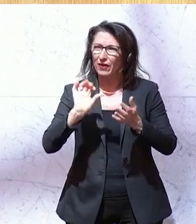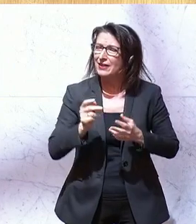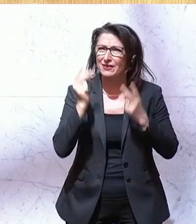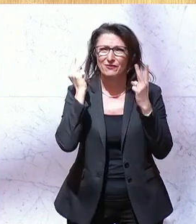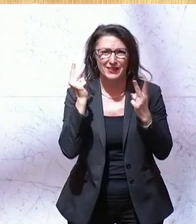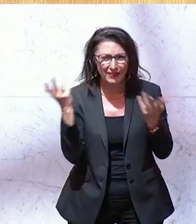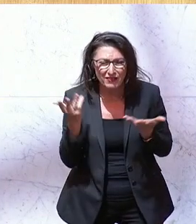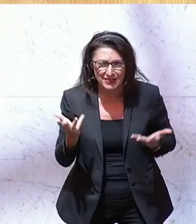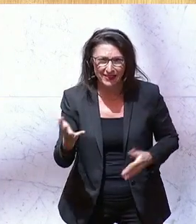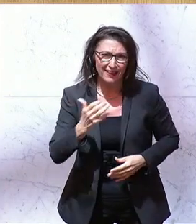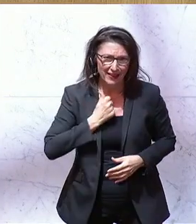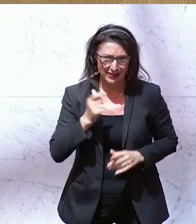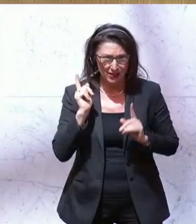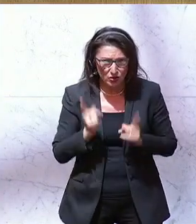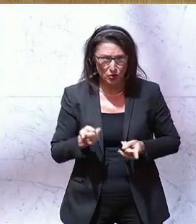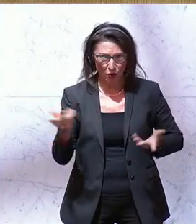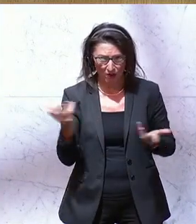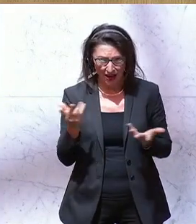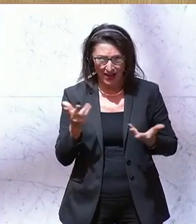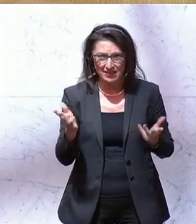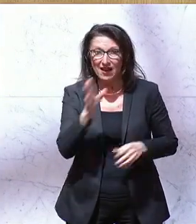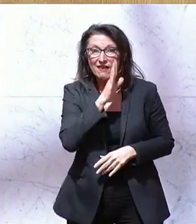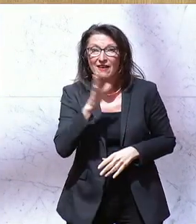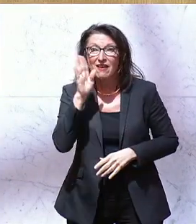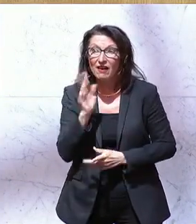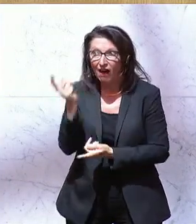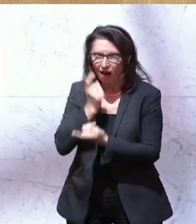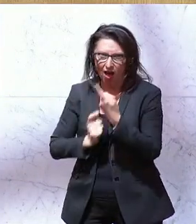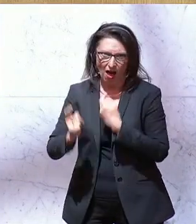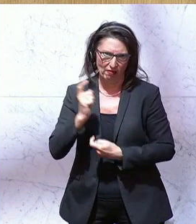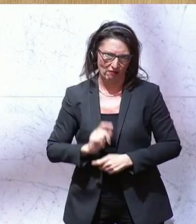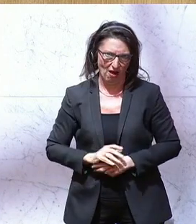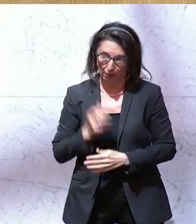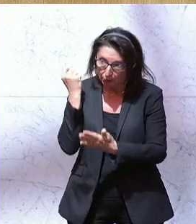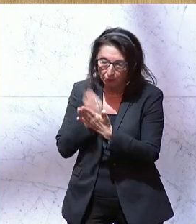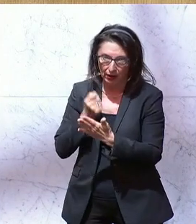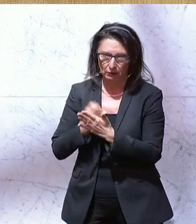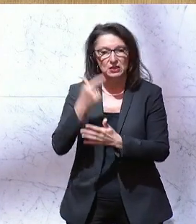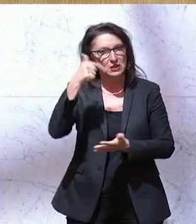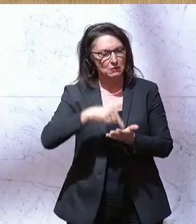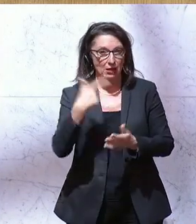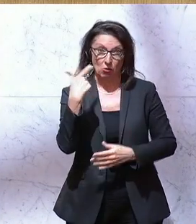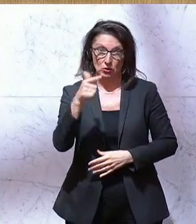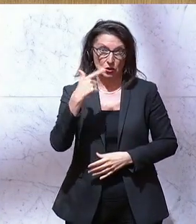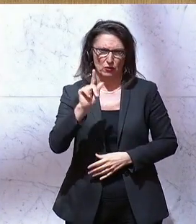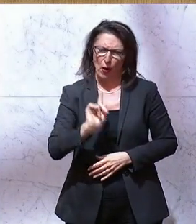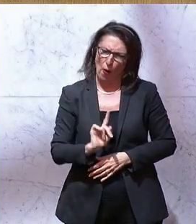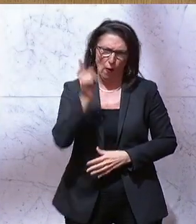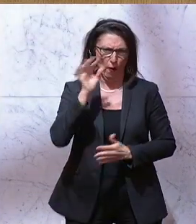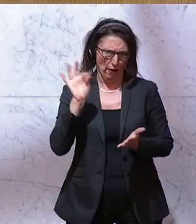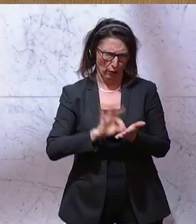endlich einmal die Bekämpfung, die Vermeidung der illegalen Einwanderung. Auch hier war 2022 ein absolutes Spitzenjahr.